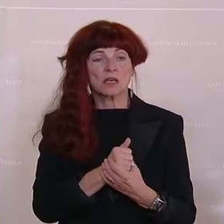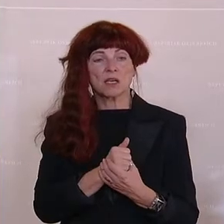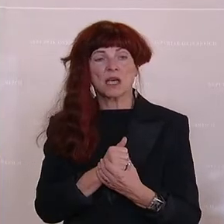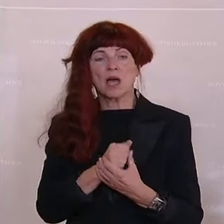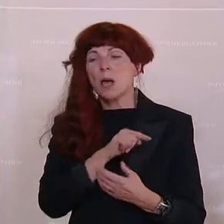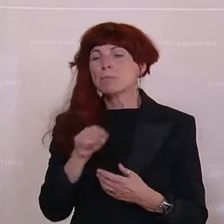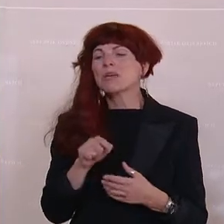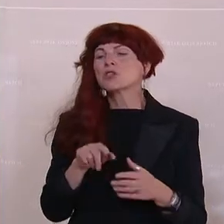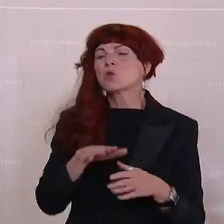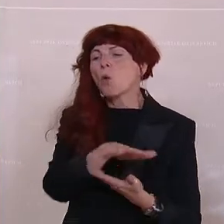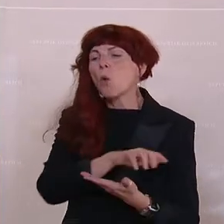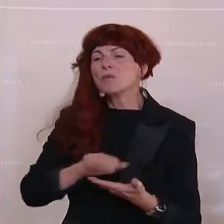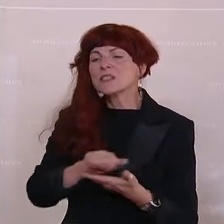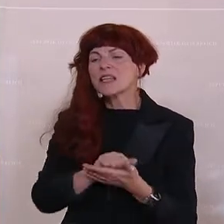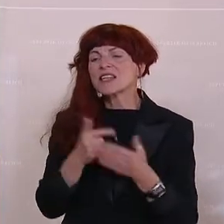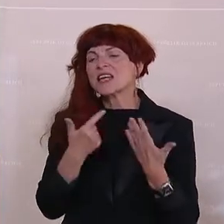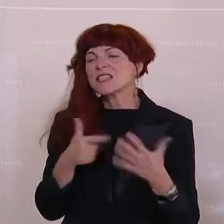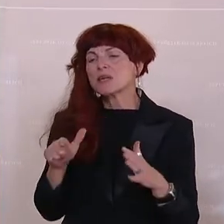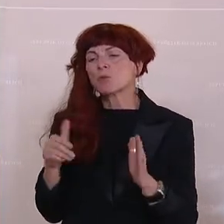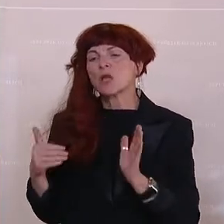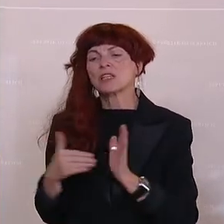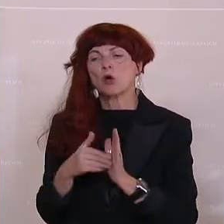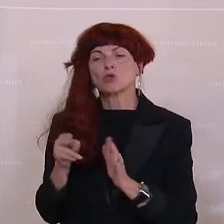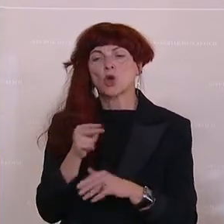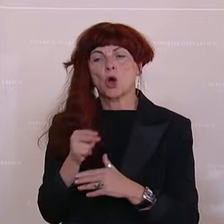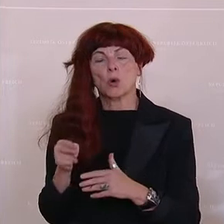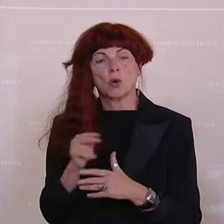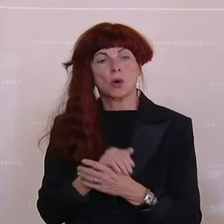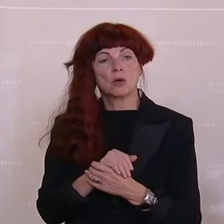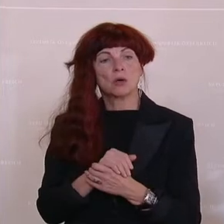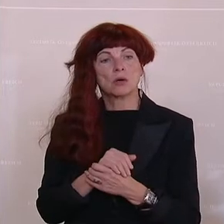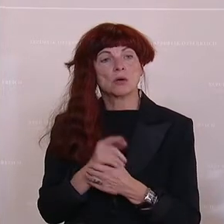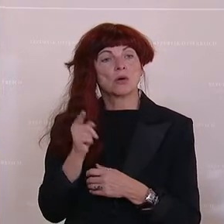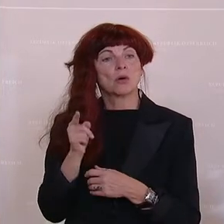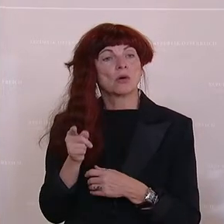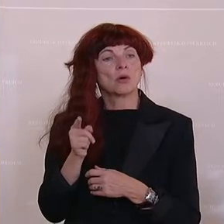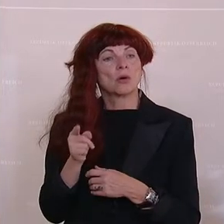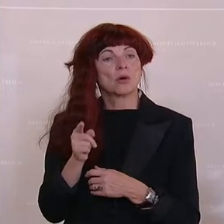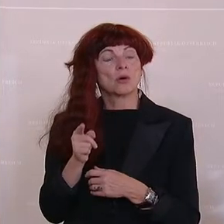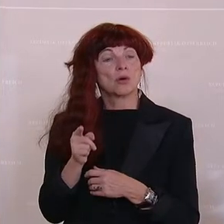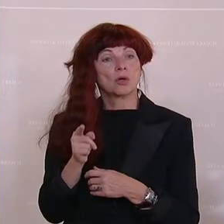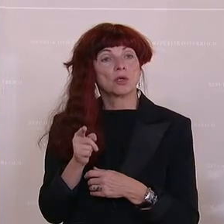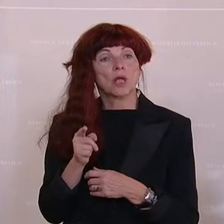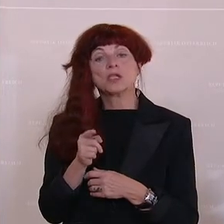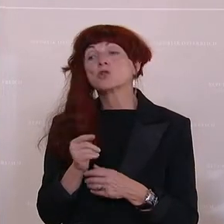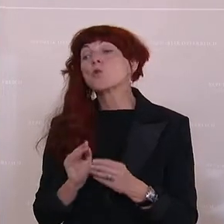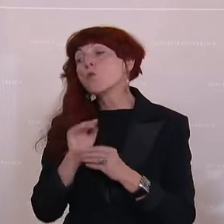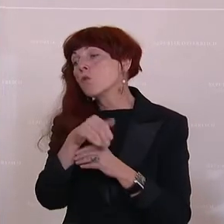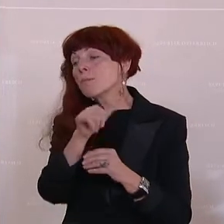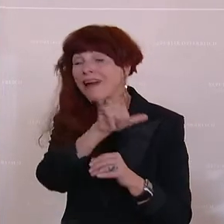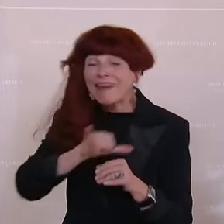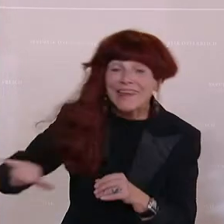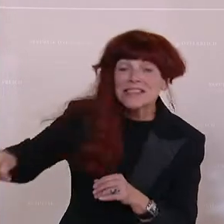Umsatz von 700.000 Euro ist das überhaupt die Übergießkanne, die jemals